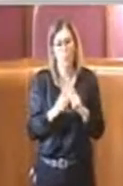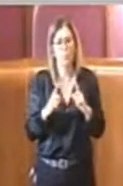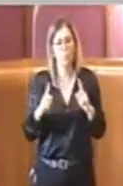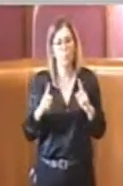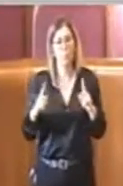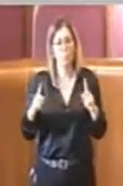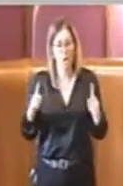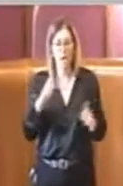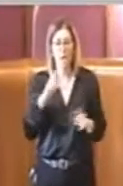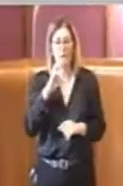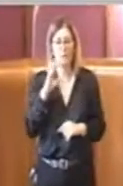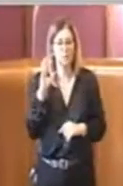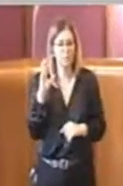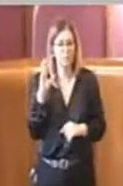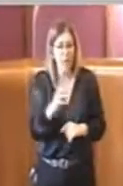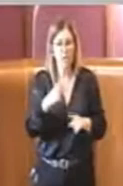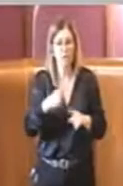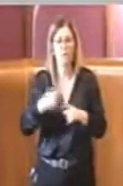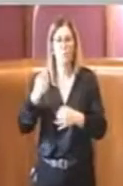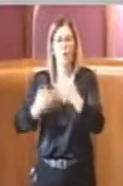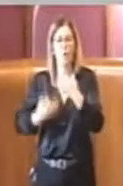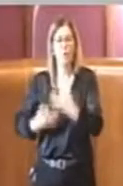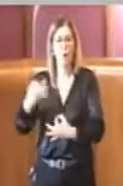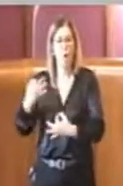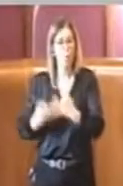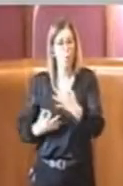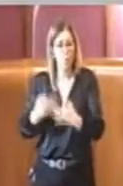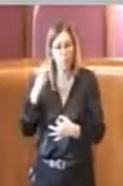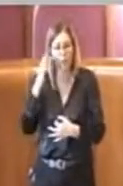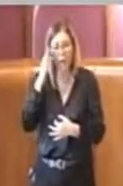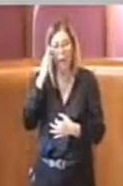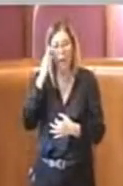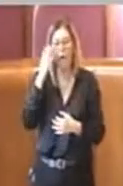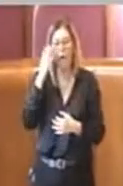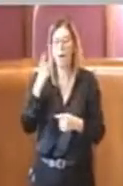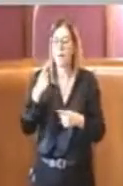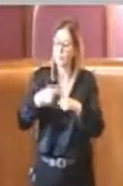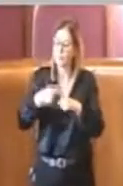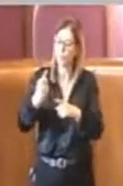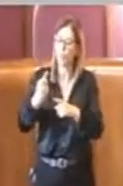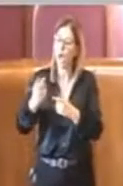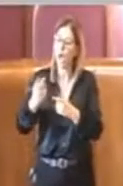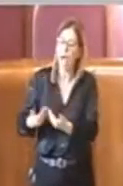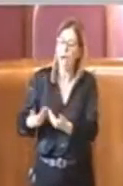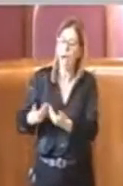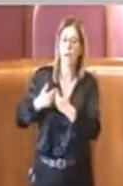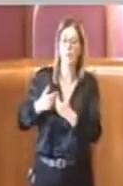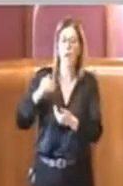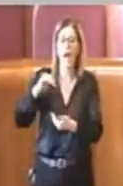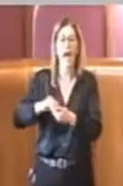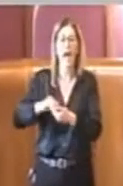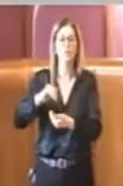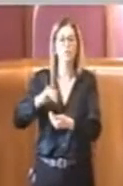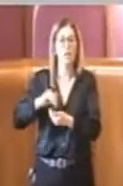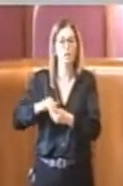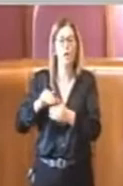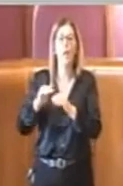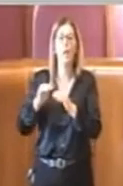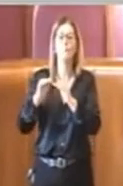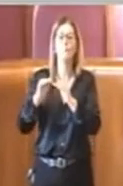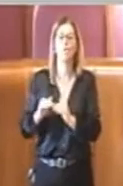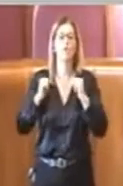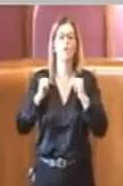delle denunce anche in procura, ma si sono avvalsi anche dell'ausilio e dell'aiuto di un'associazione di protezione civile